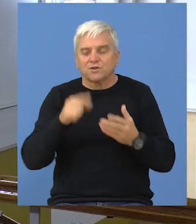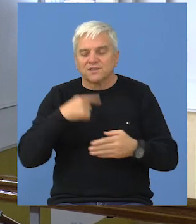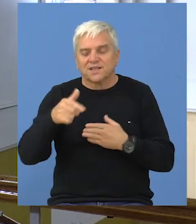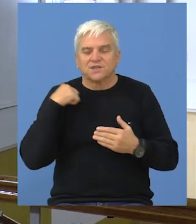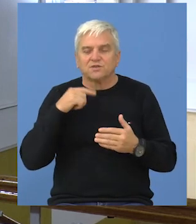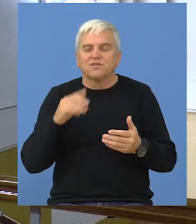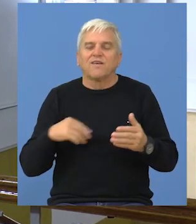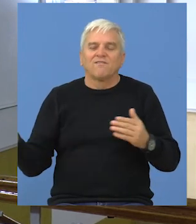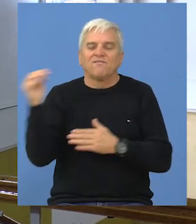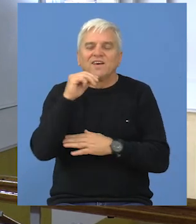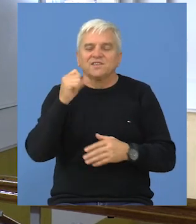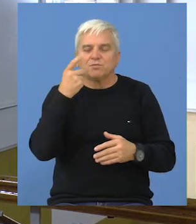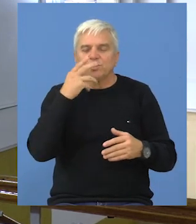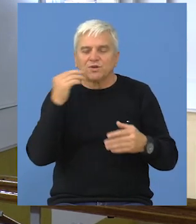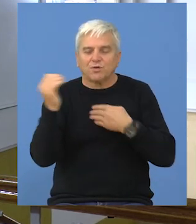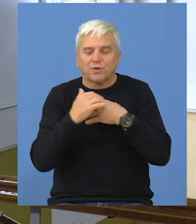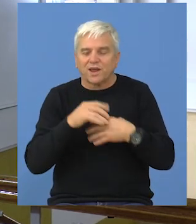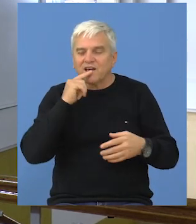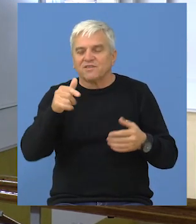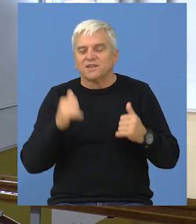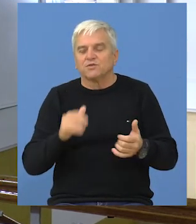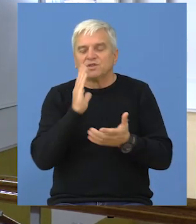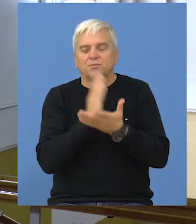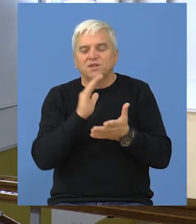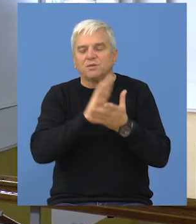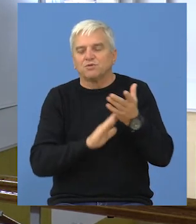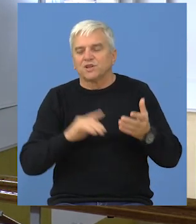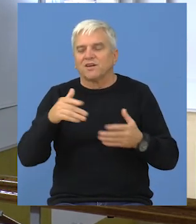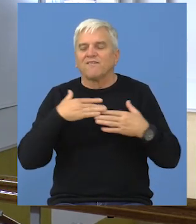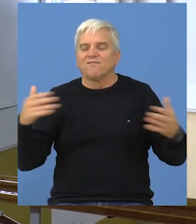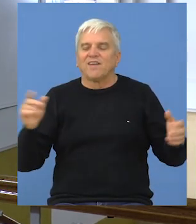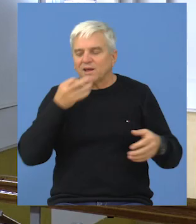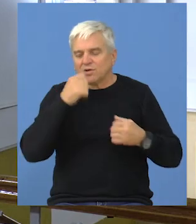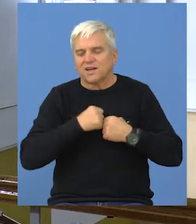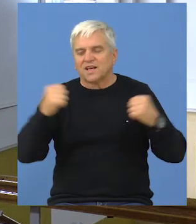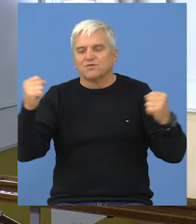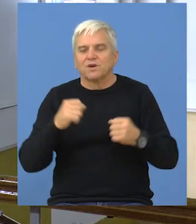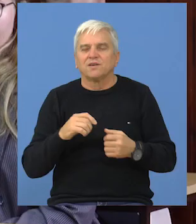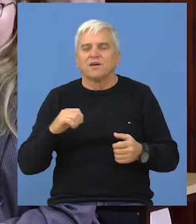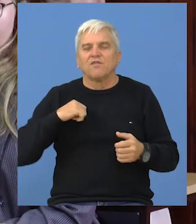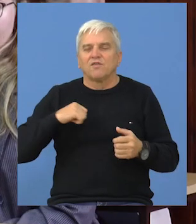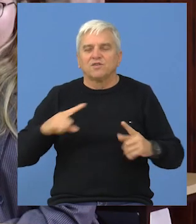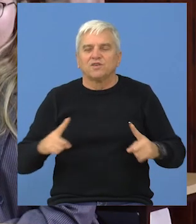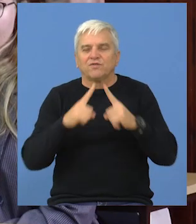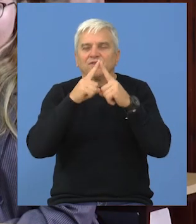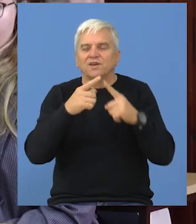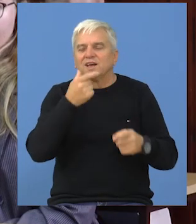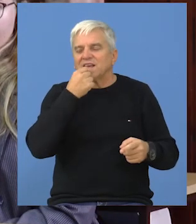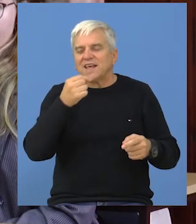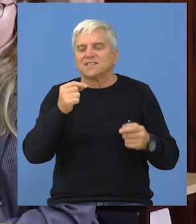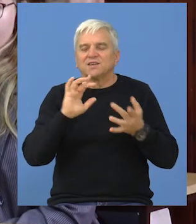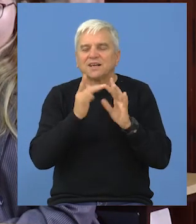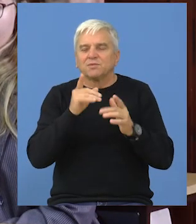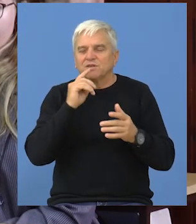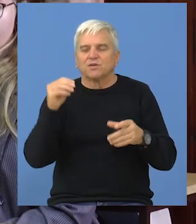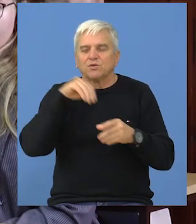srednju školci sledeće godine u većem broju odazvati i da će to biti početak jednog velikog napretka. Na Vojvodinskom finalu